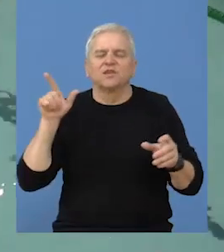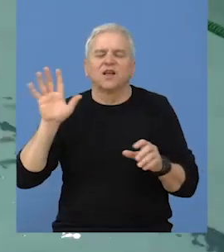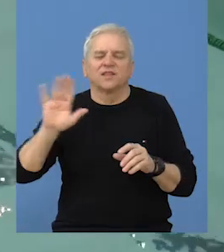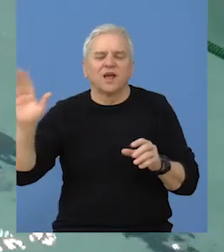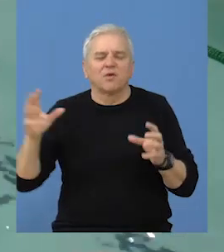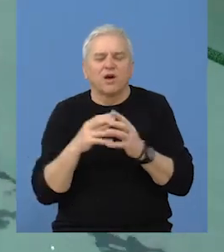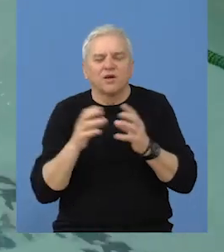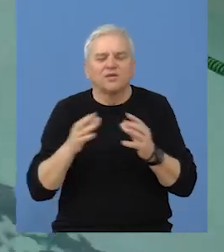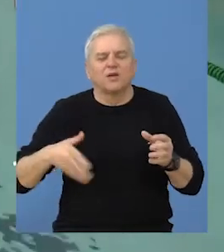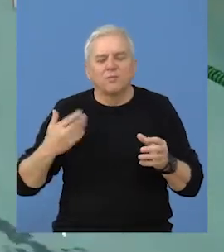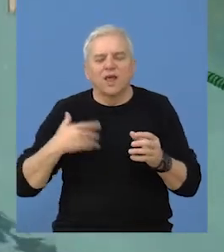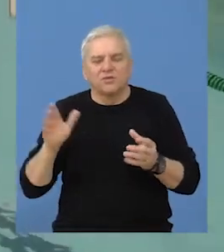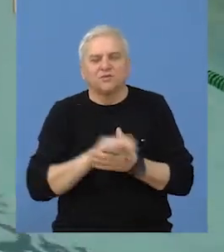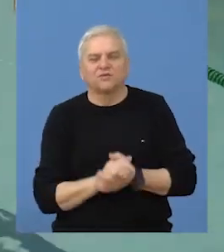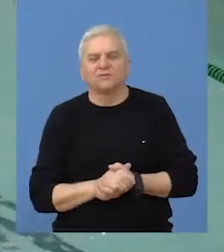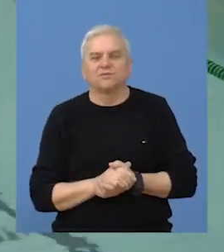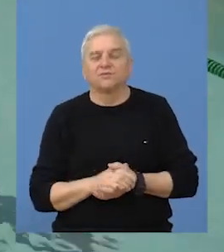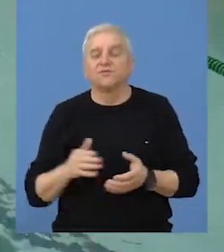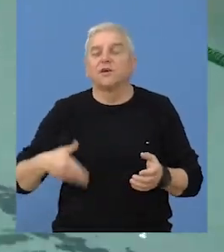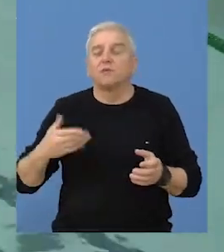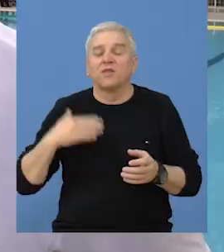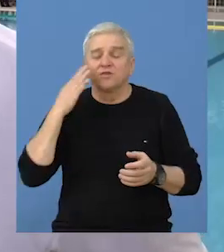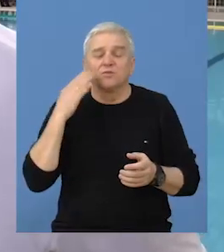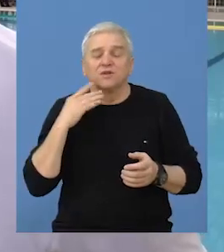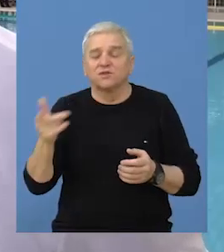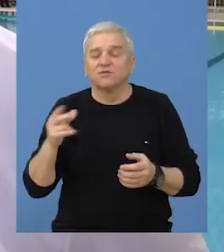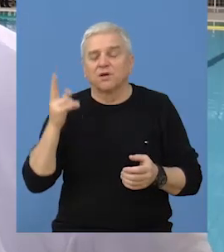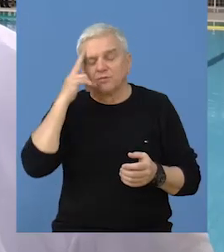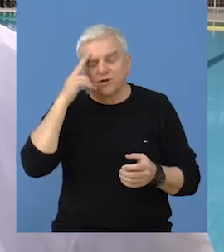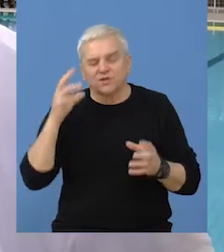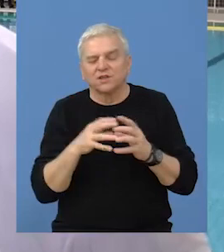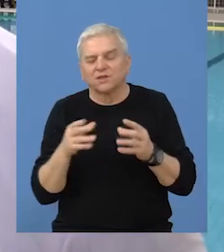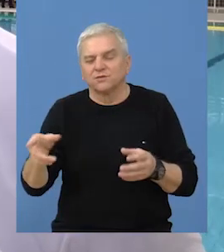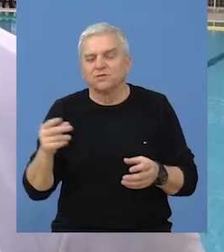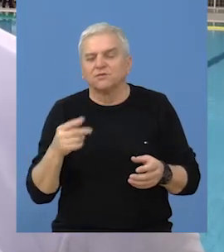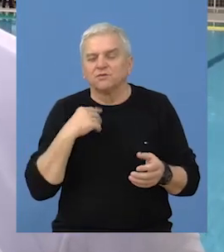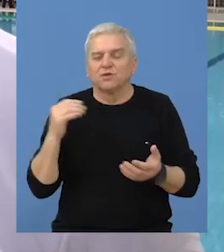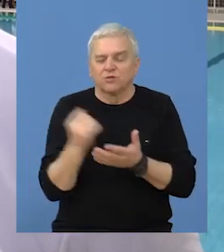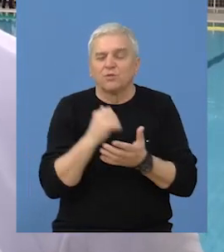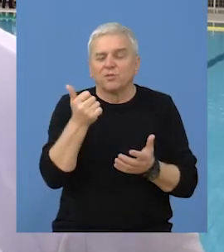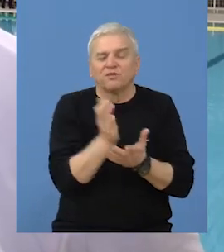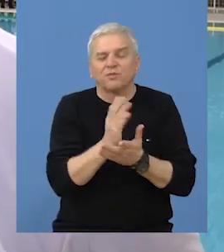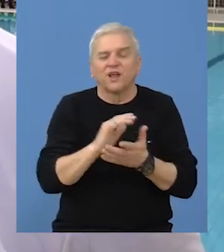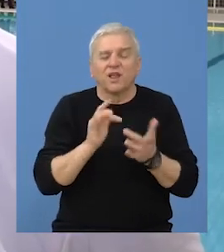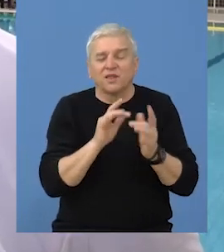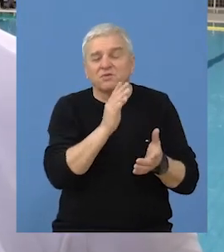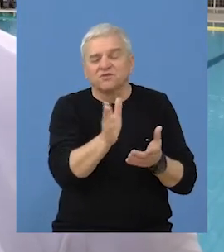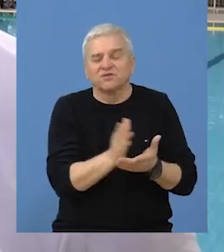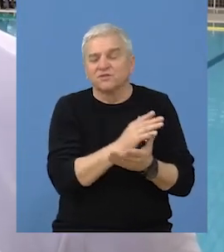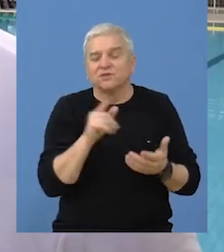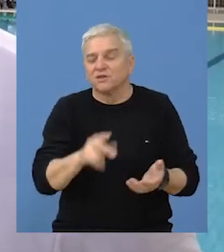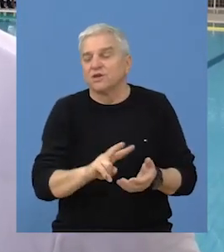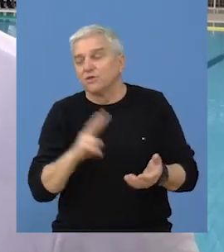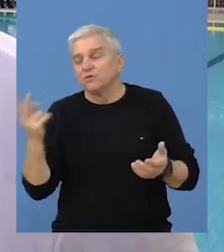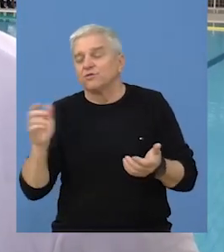će odmeriti snage sa tamošnjom ekipom mladosti Mladost u Pančevo nama poznata ekipa dobili smo ih u prvom delu